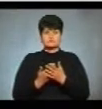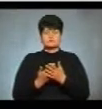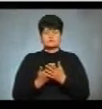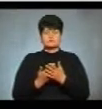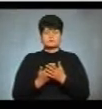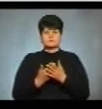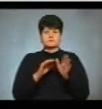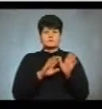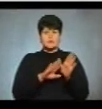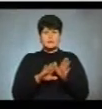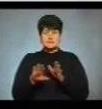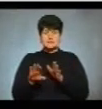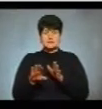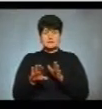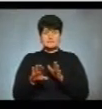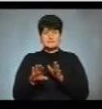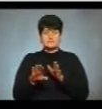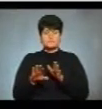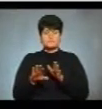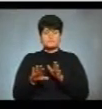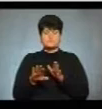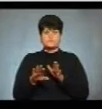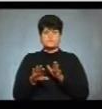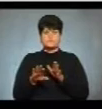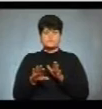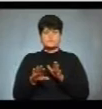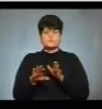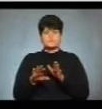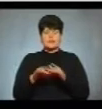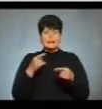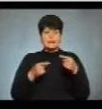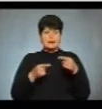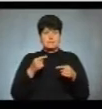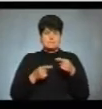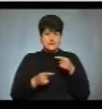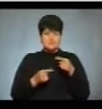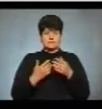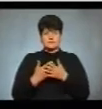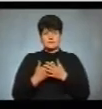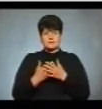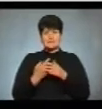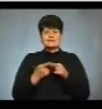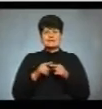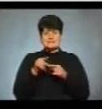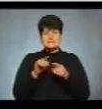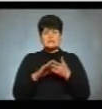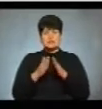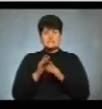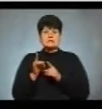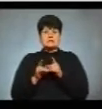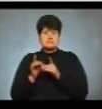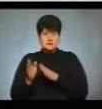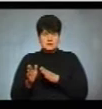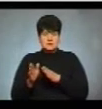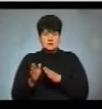після дебатів, скажімо так, ця ситуація зміниться, то і